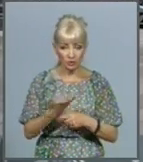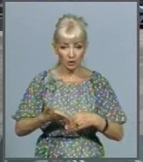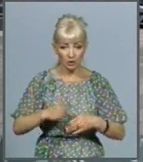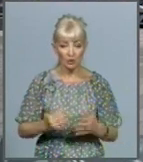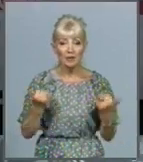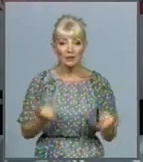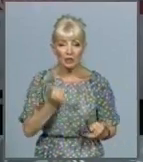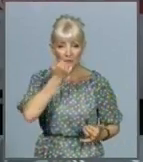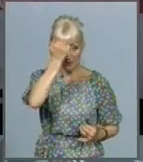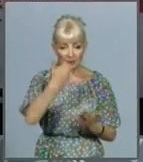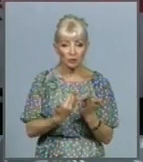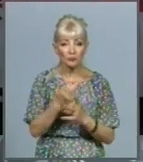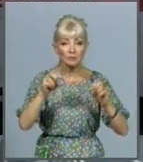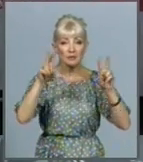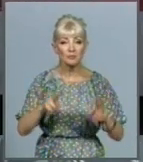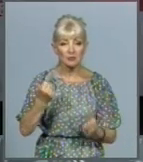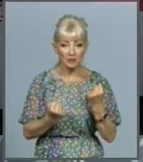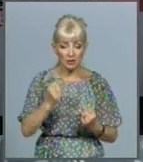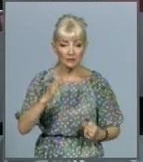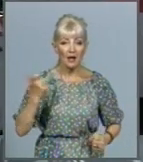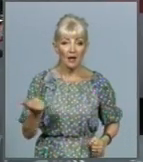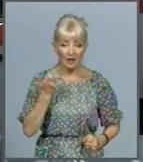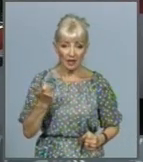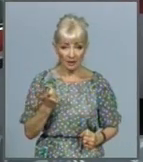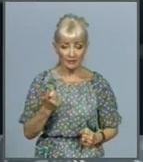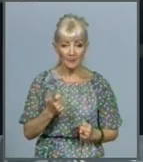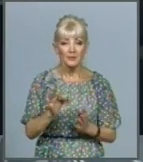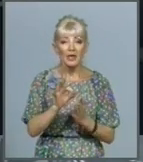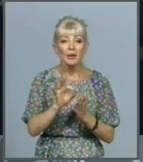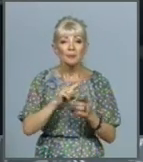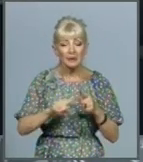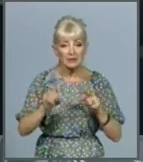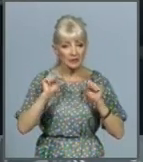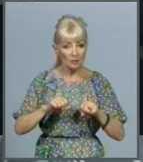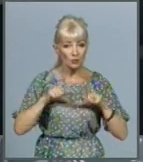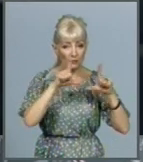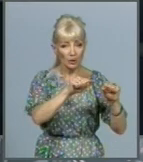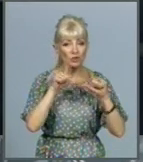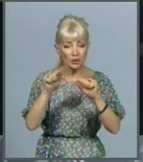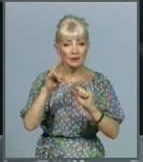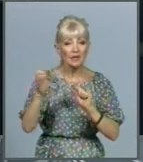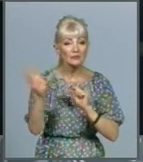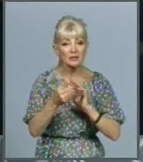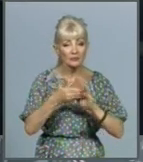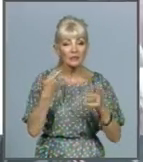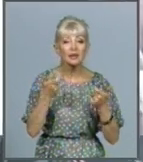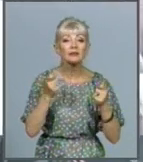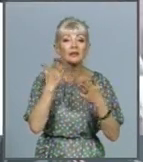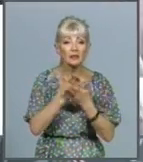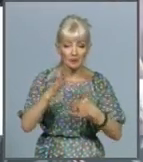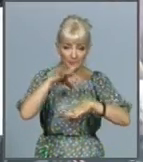спецмашинам, у Харкові оперативніше зможуть виїжджати на всі виклики, де є підозра на ковід-19.